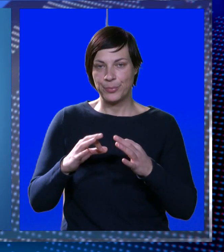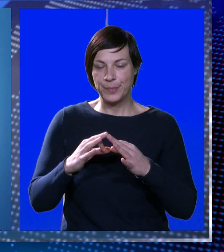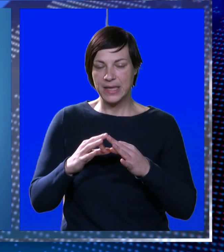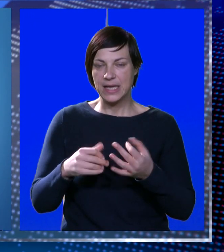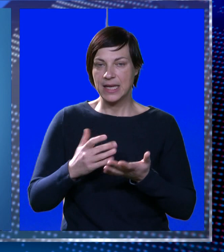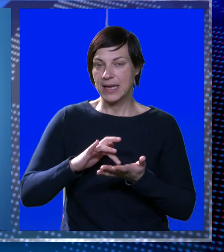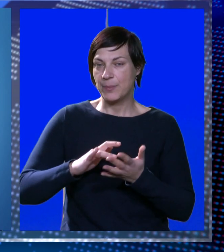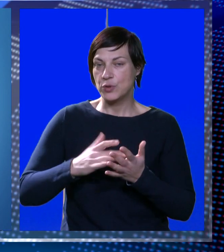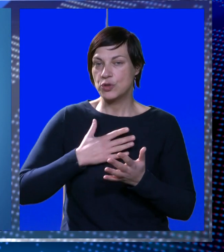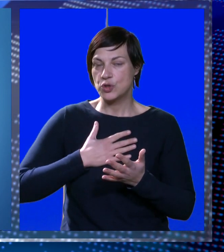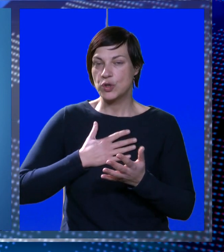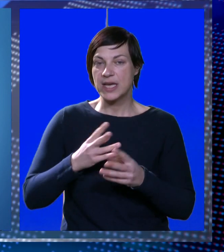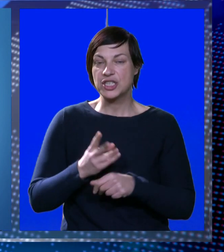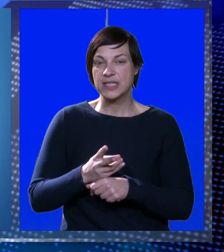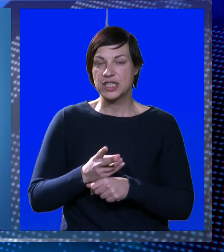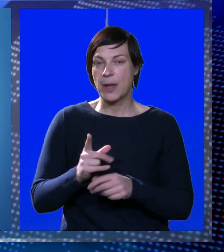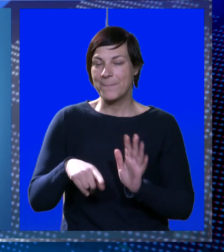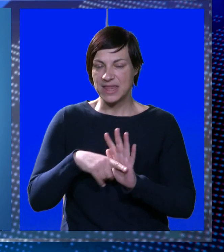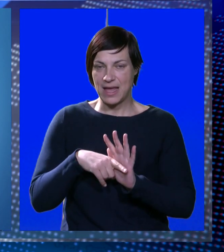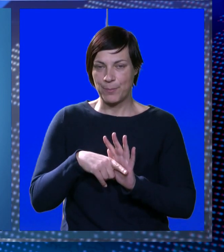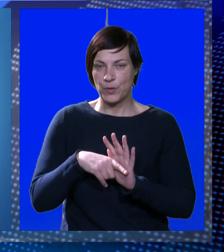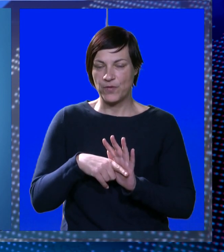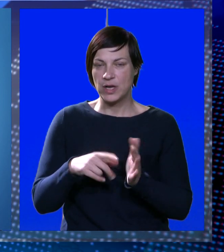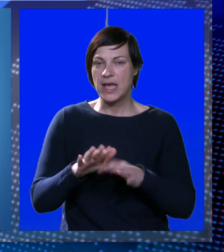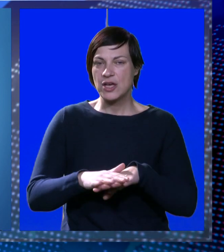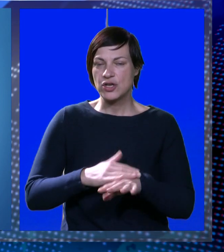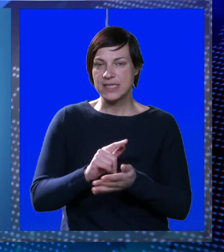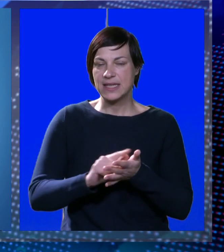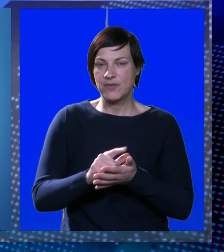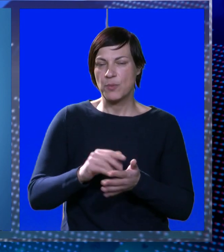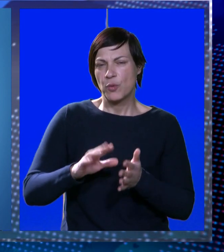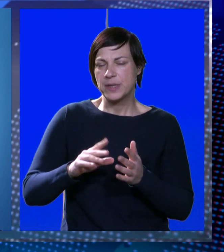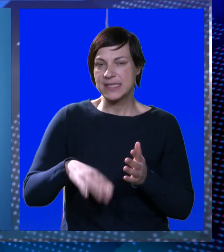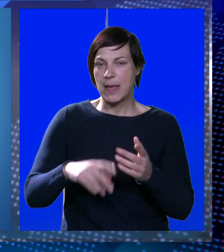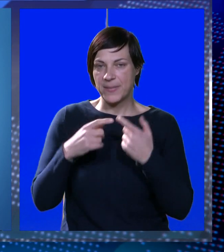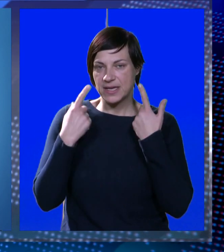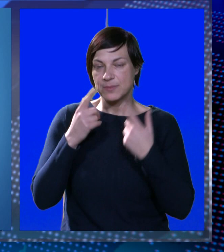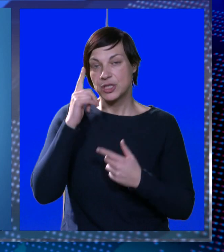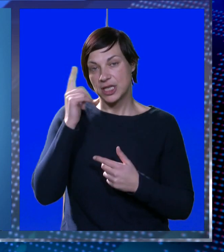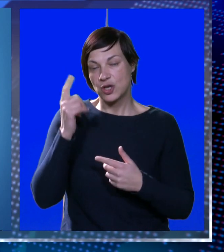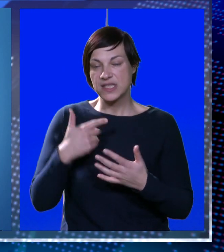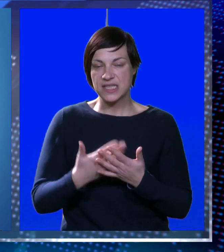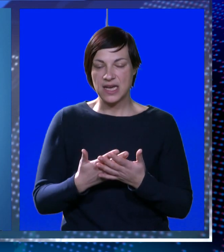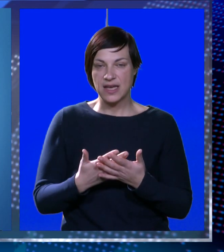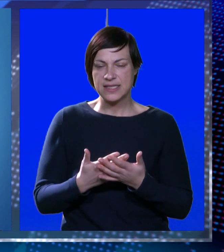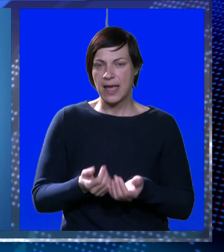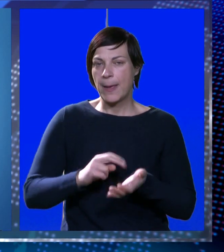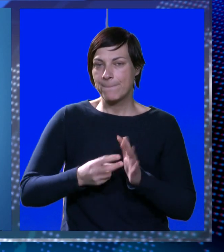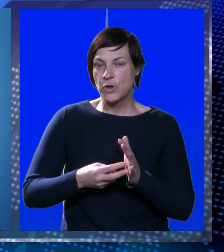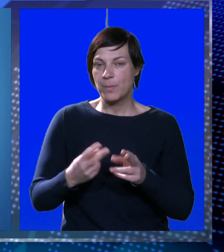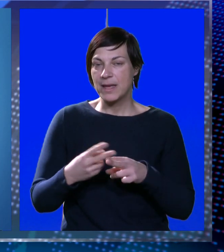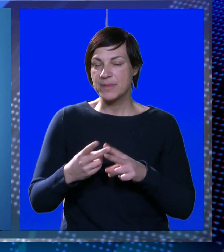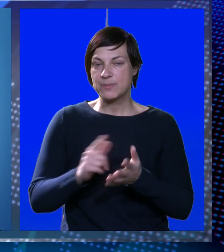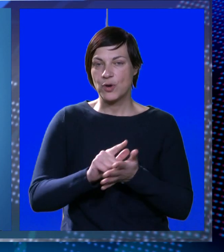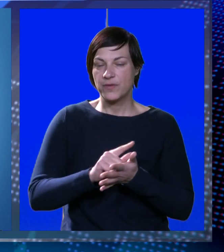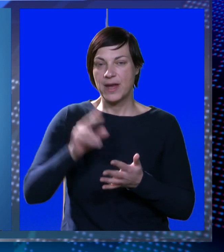biometeorološke prilike će na području naše zemlje biti nepovoljne. Meteoropati mogu biti slabijeg raspoloženja i koncentracije, a te